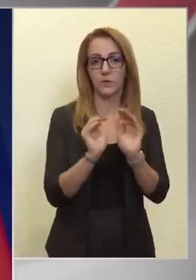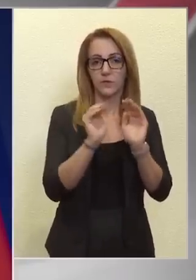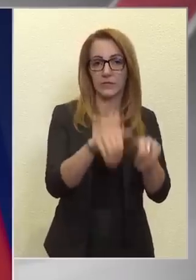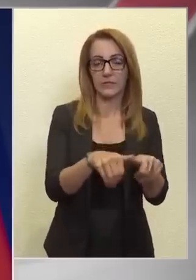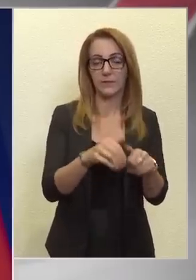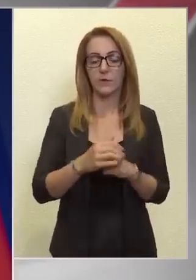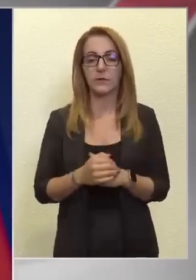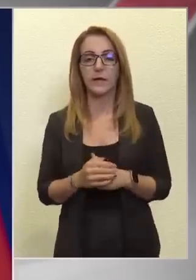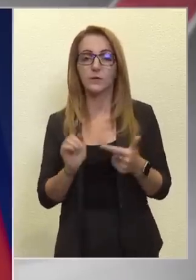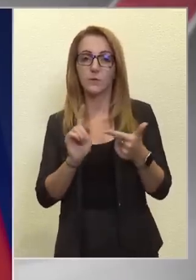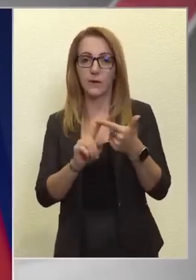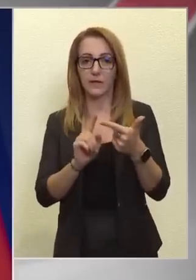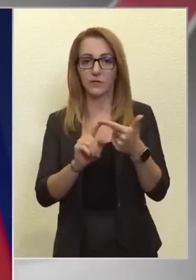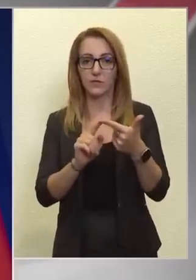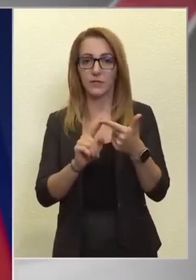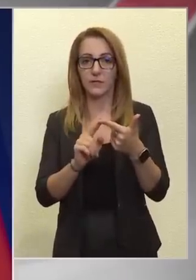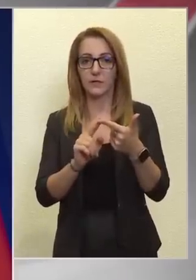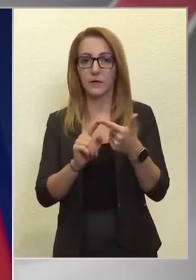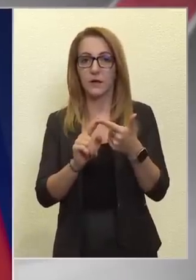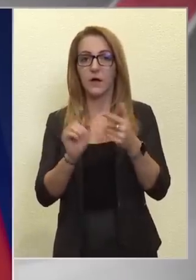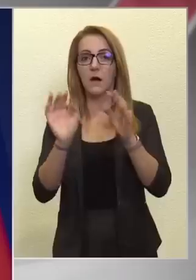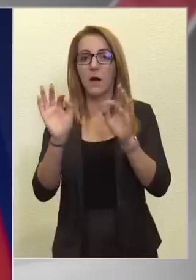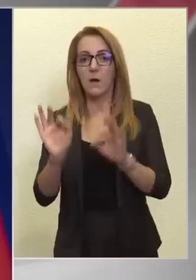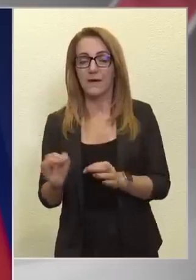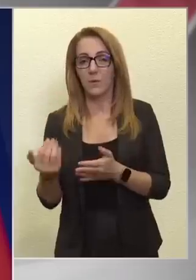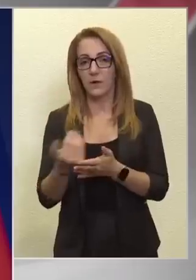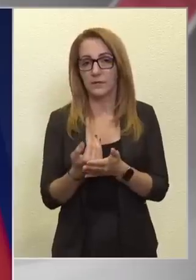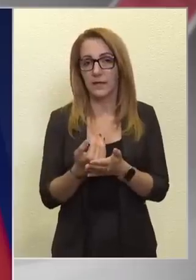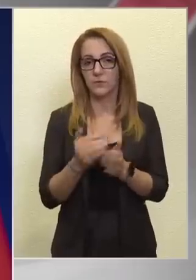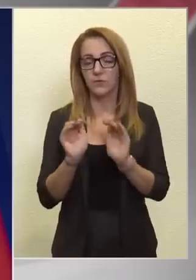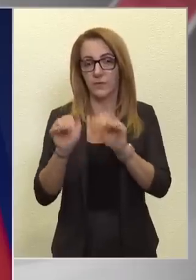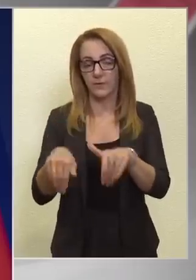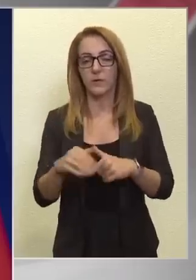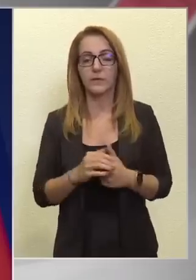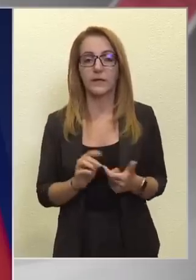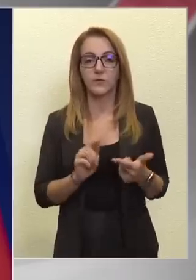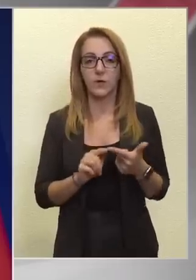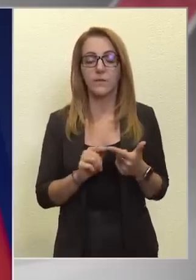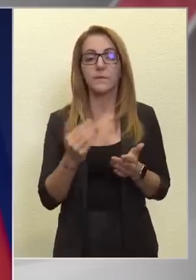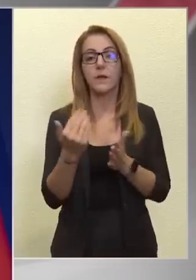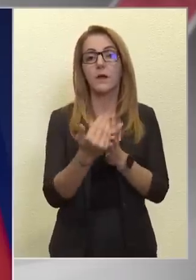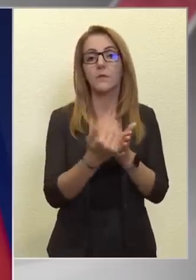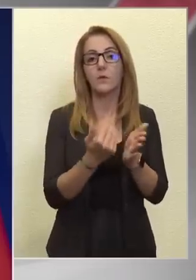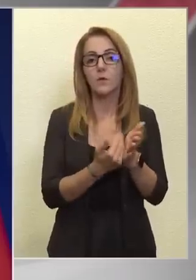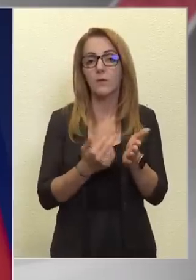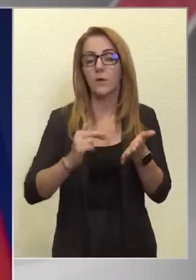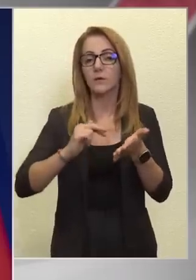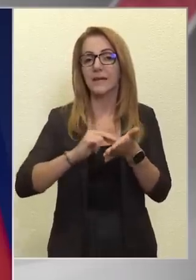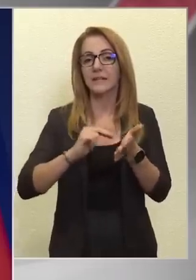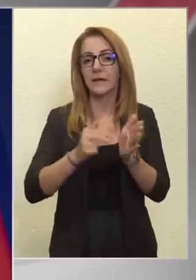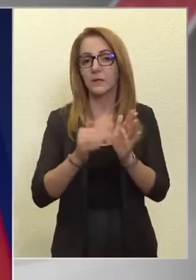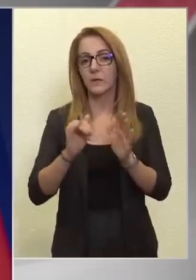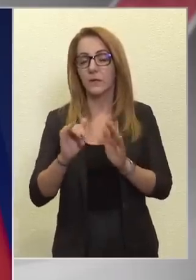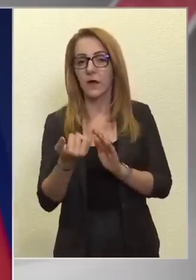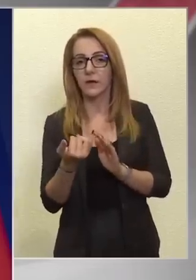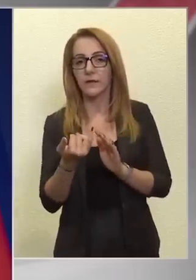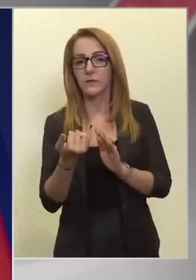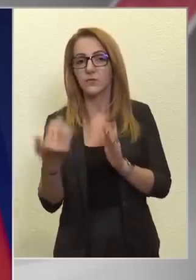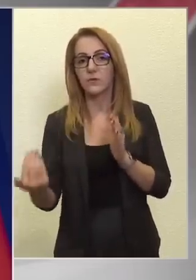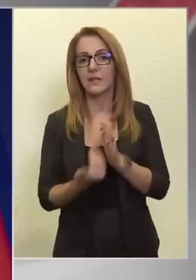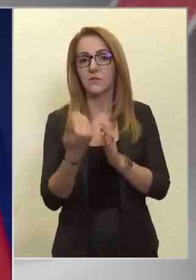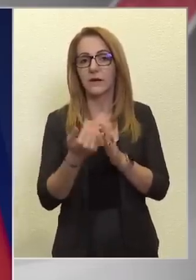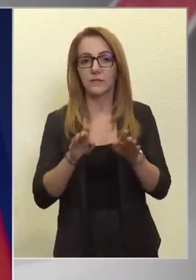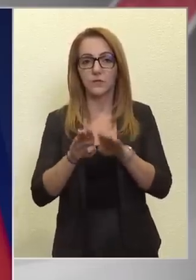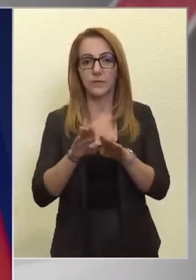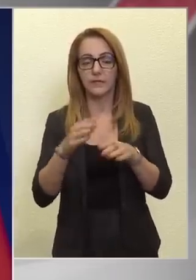támogatása, a másik pedig a beruházások támogatása. A programot a technológiai és az innovációs minisztérium